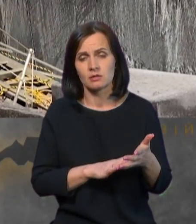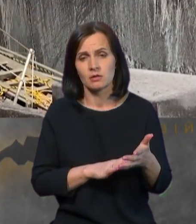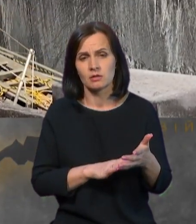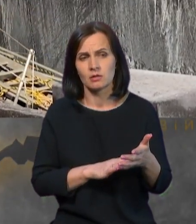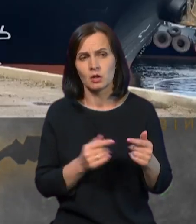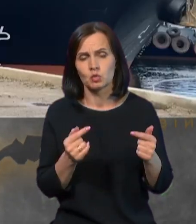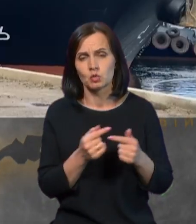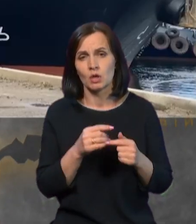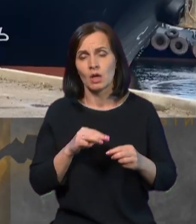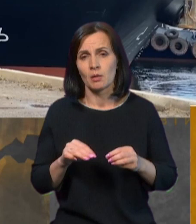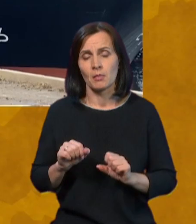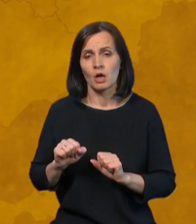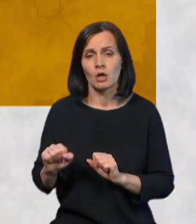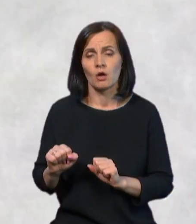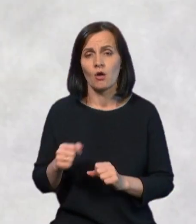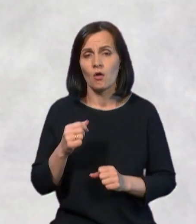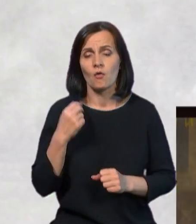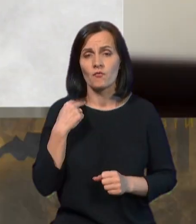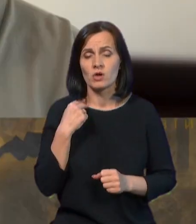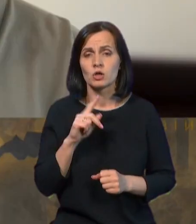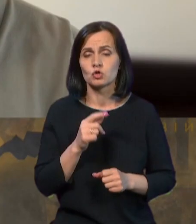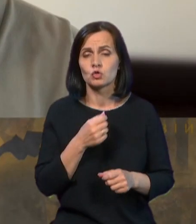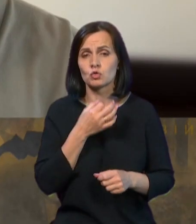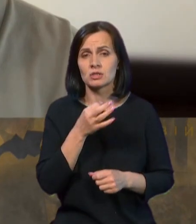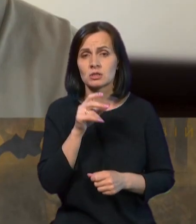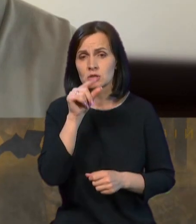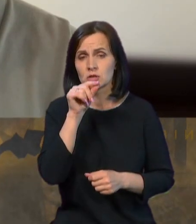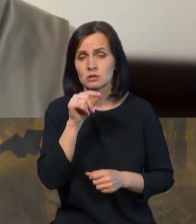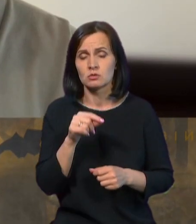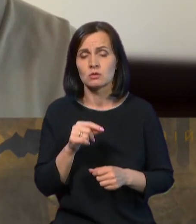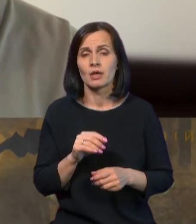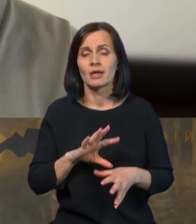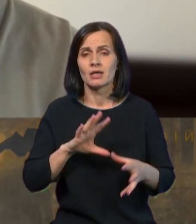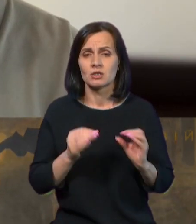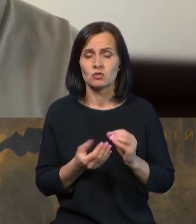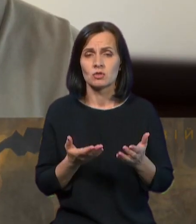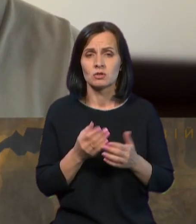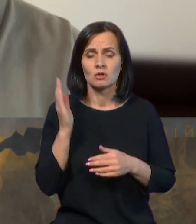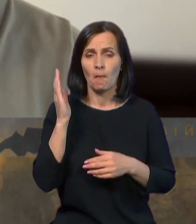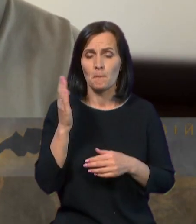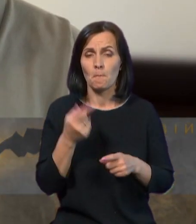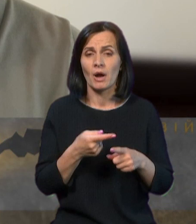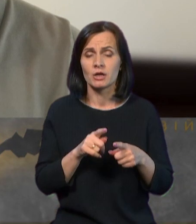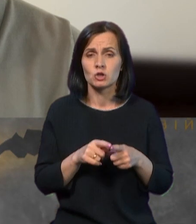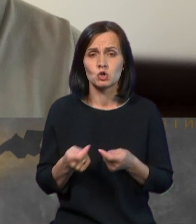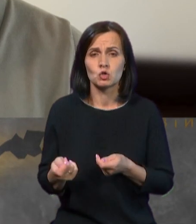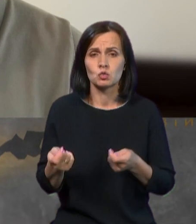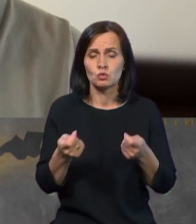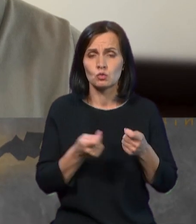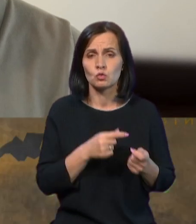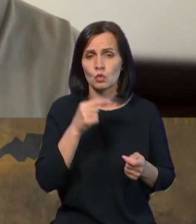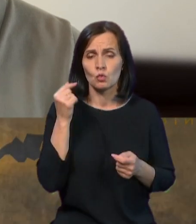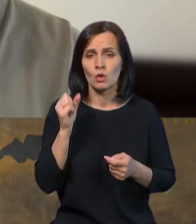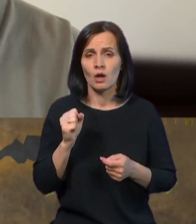Мінооборони, те, що Великобританія, те, що говорить у Твіттері. Загалом, які перспективи оцього транзиту російського аміаку в